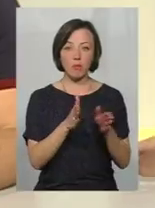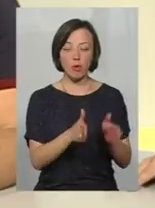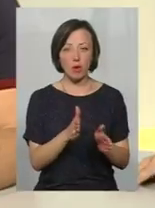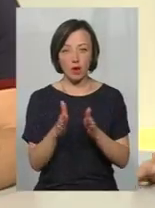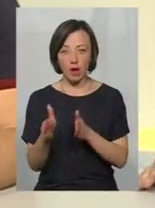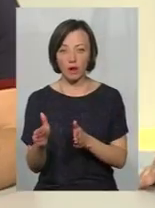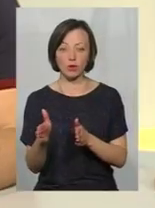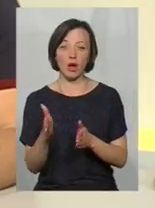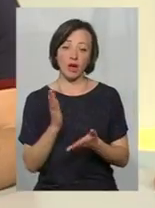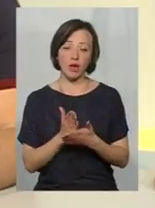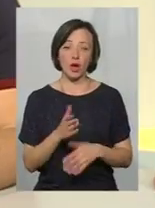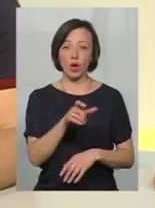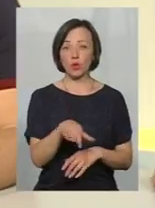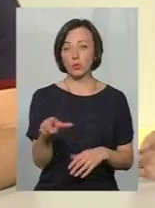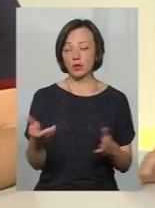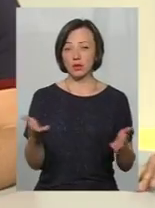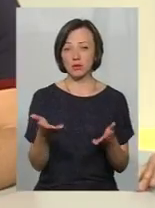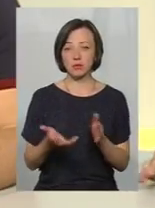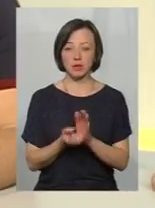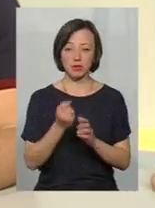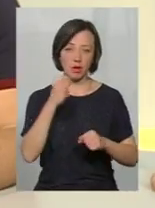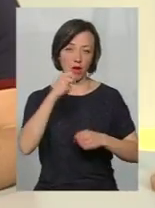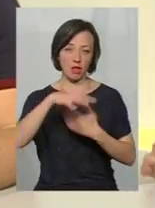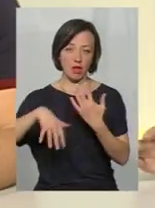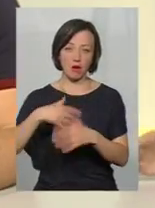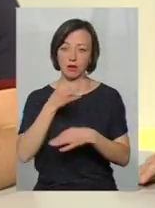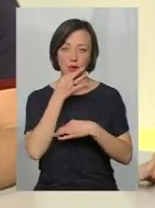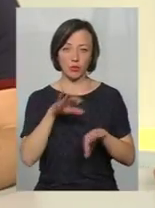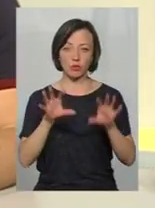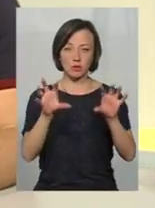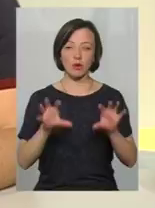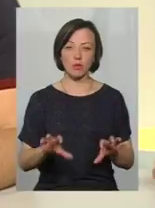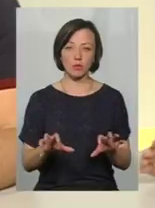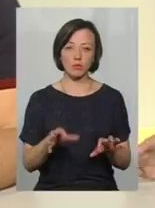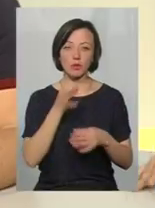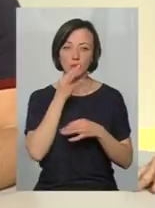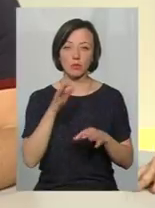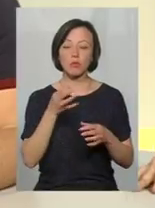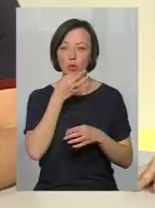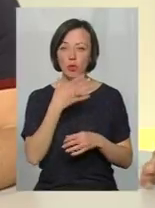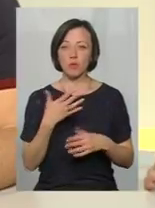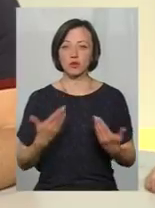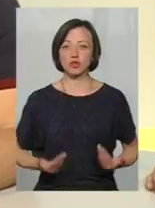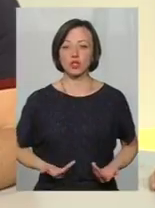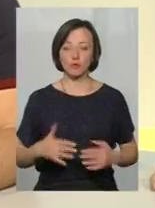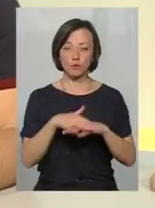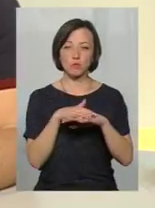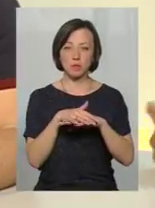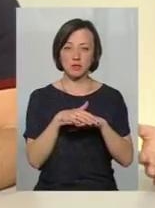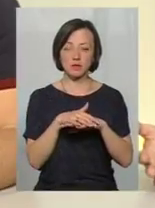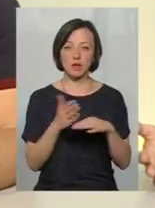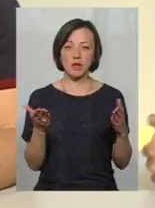підтримують безпеку, а є люди, які підтримують анархію, яким не подобається законність, не подобається жити в суспільстві,